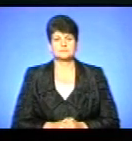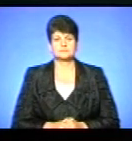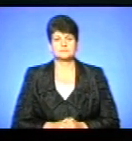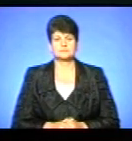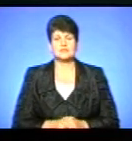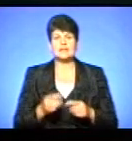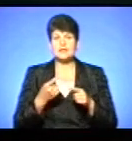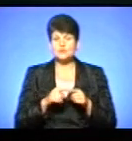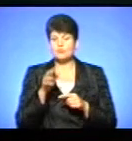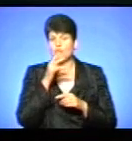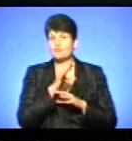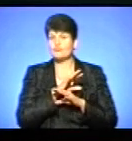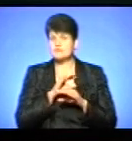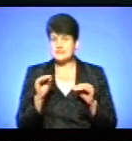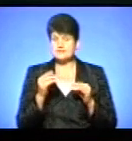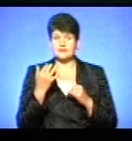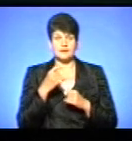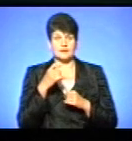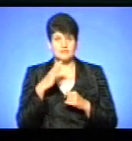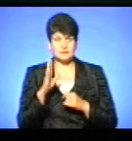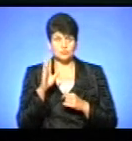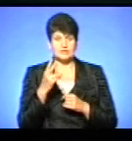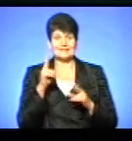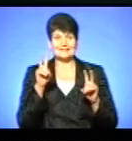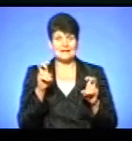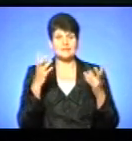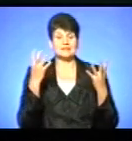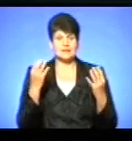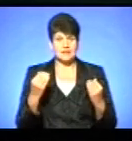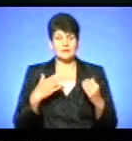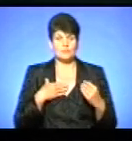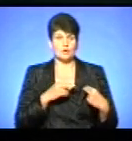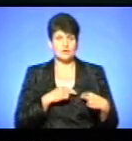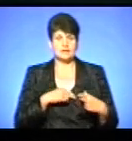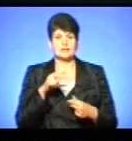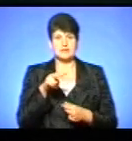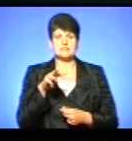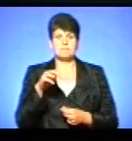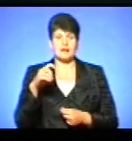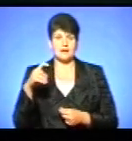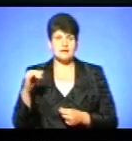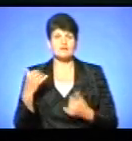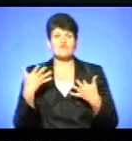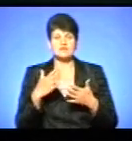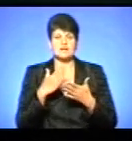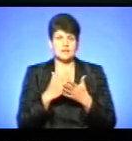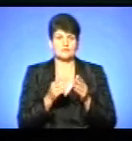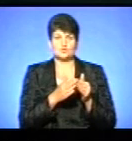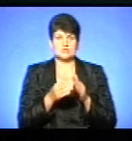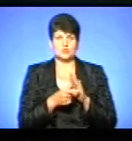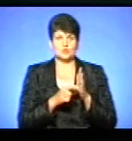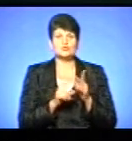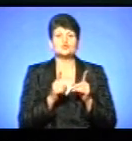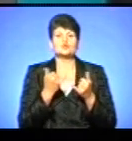На цю пору у мене все. За кілька хвилин в ефірі «Тема дня» і моя колега Лариса Михальська вже є в сусідній студії. Про що ви будете